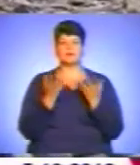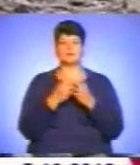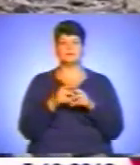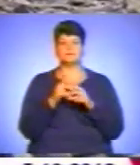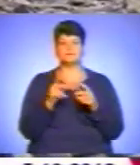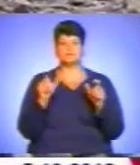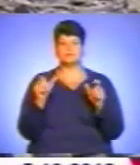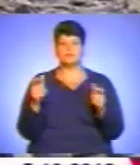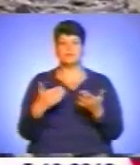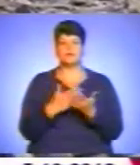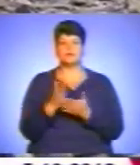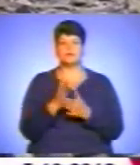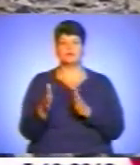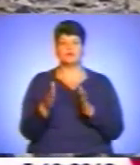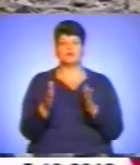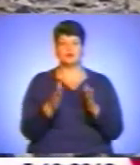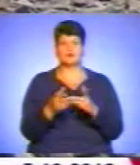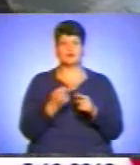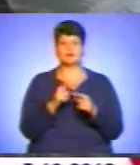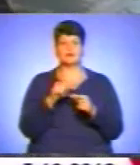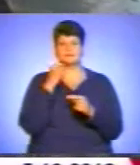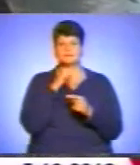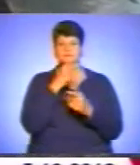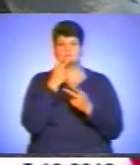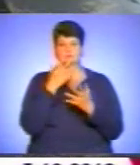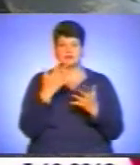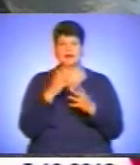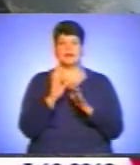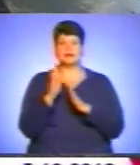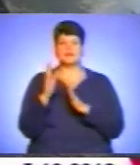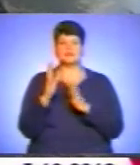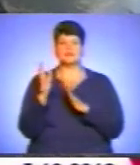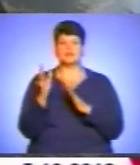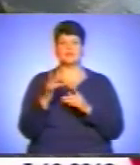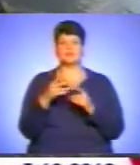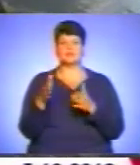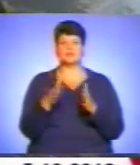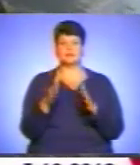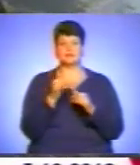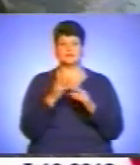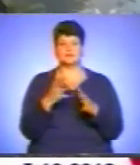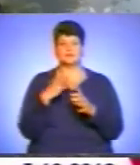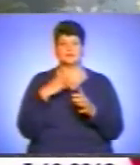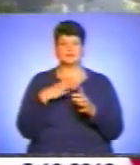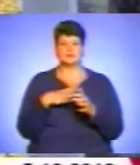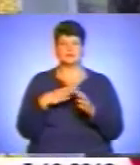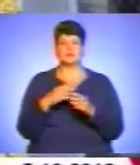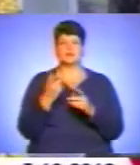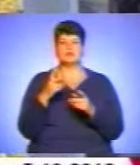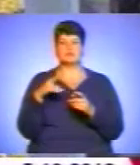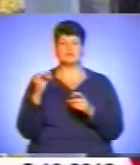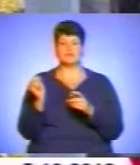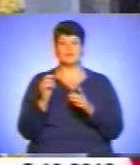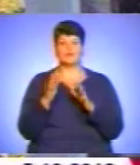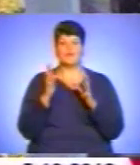На якості дороги така економія не позначилася. Лісові автошляхи розраховані витримати навантажених деревиною лісовозів, а це вага до